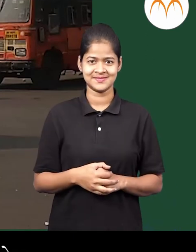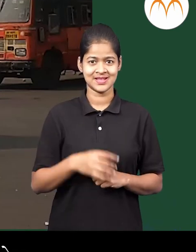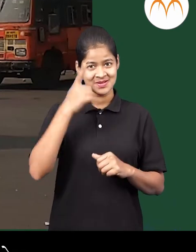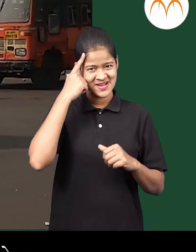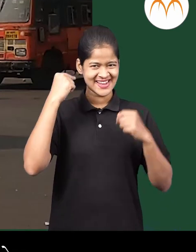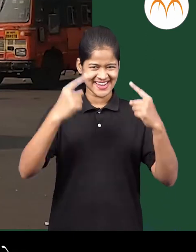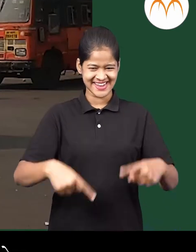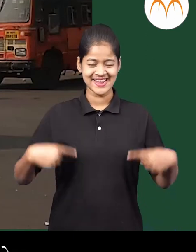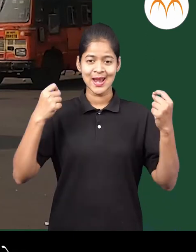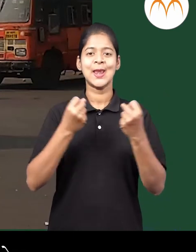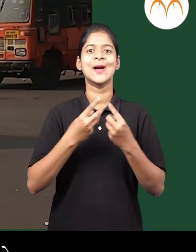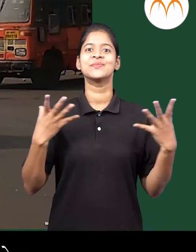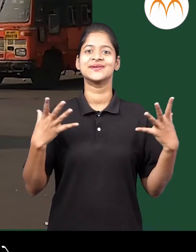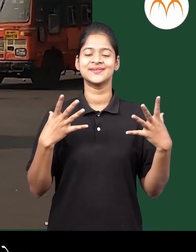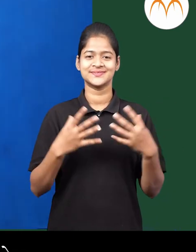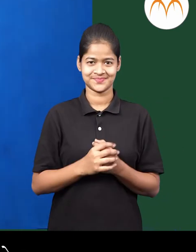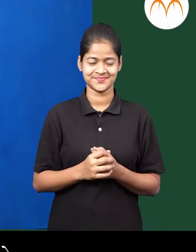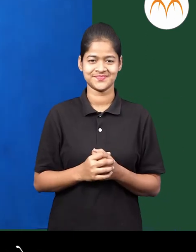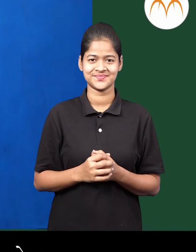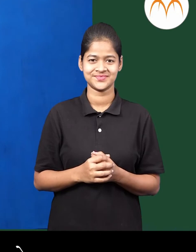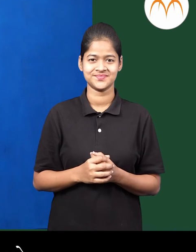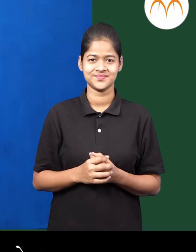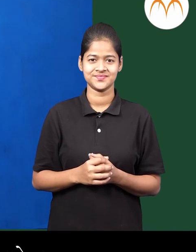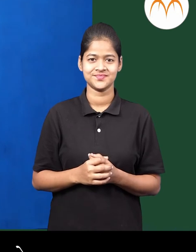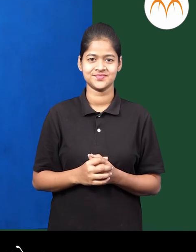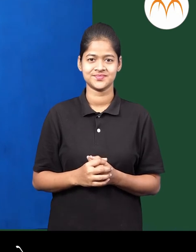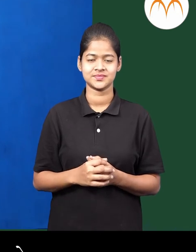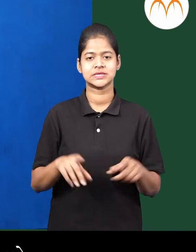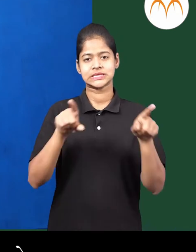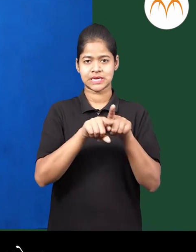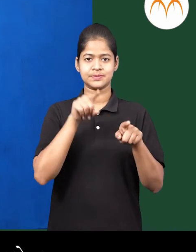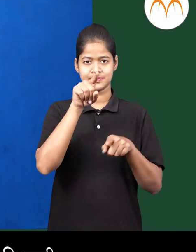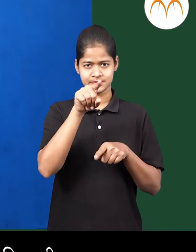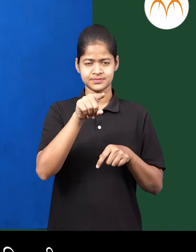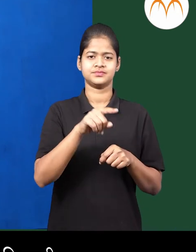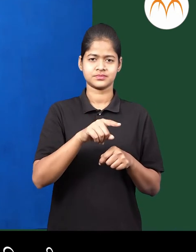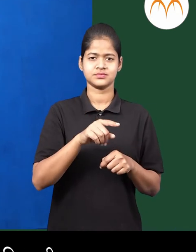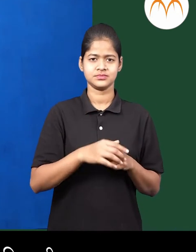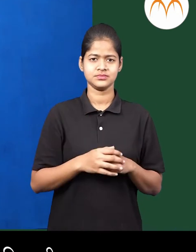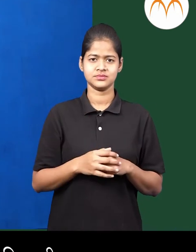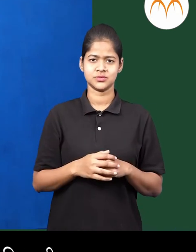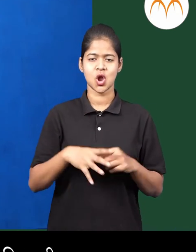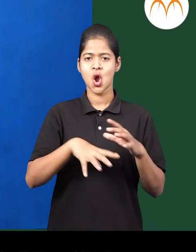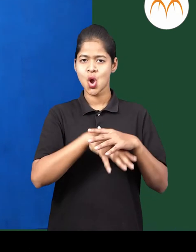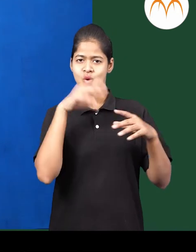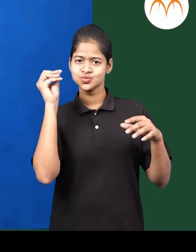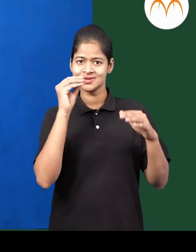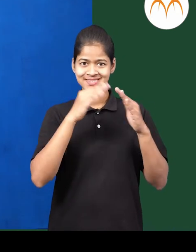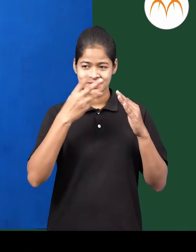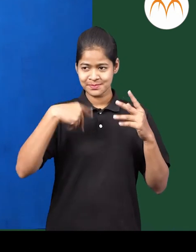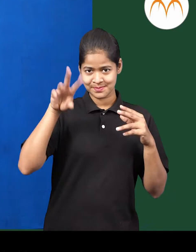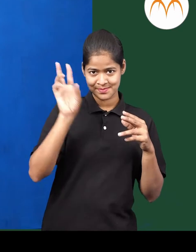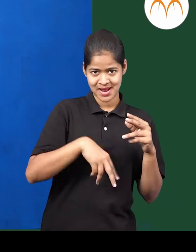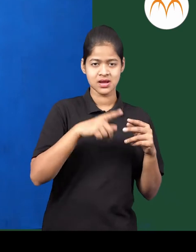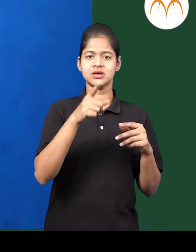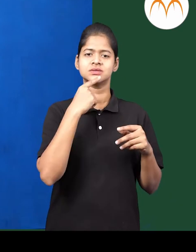पड़ चाक अनेक तुम्ही जवा बाहरून घरा तेता, तेवा आई तुम्हाला सांगते की नहीं सला, पाय धुवा,